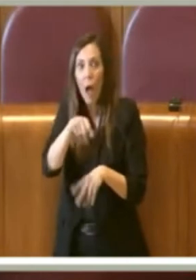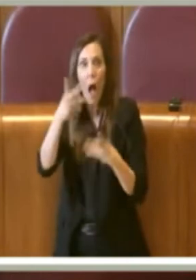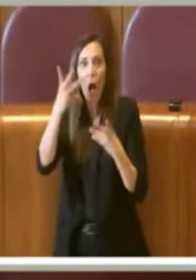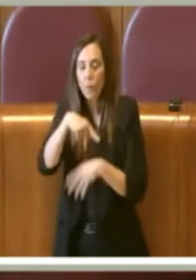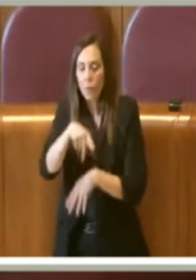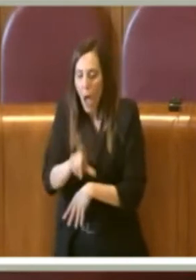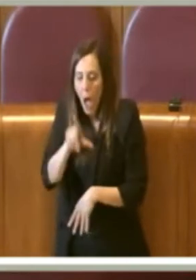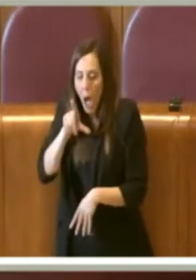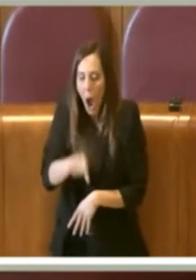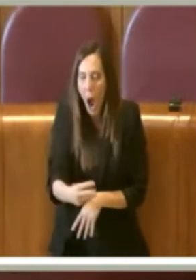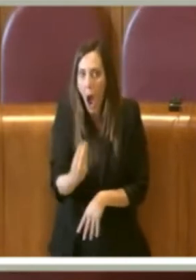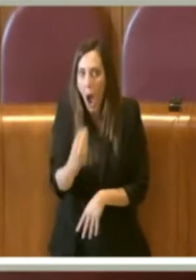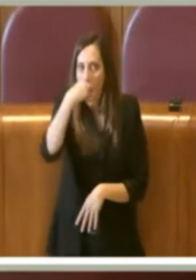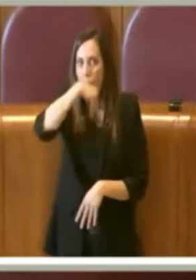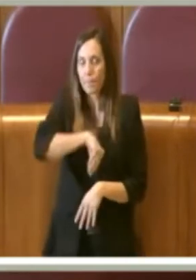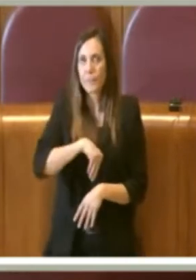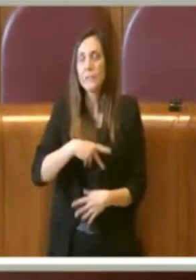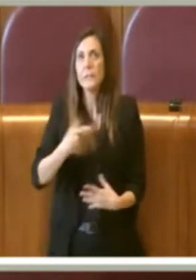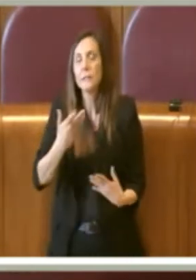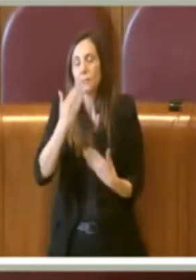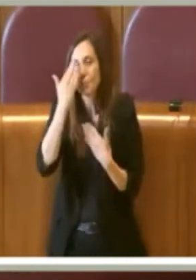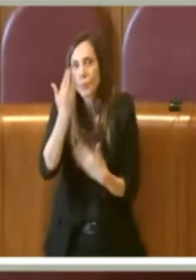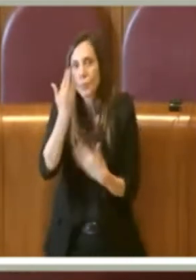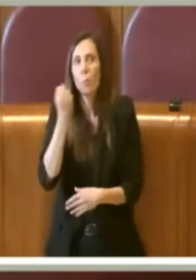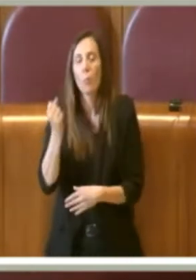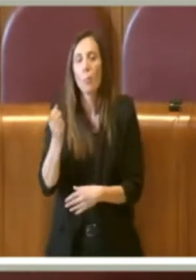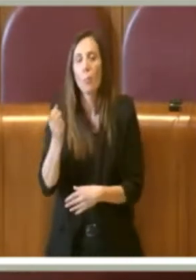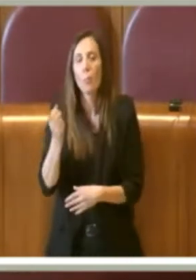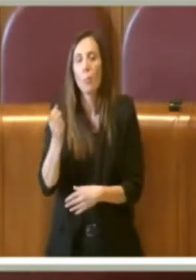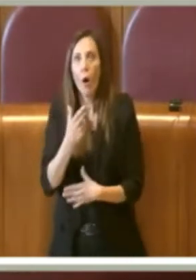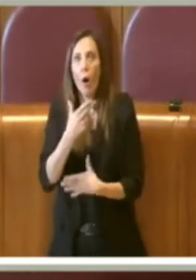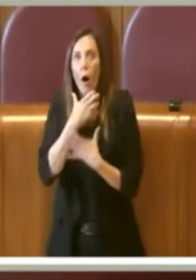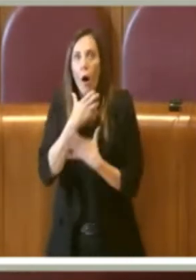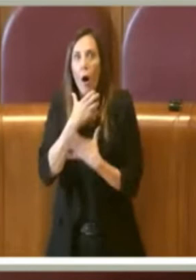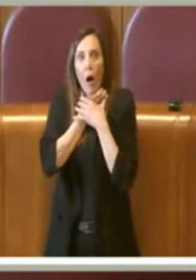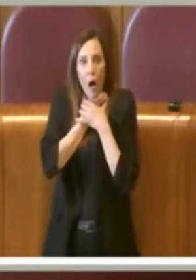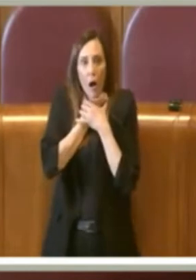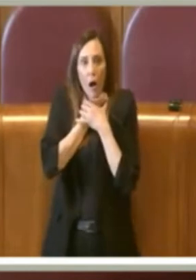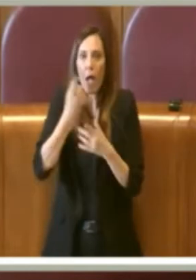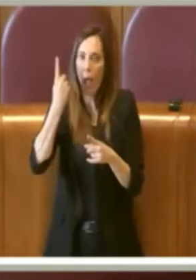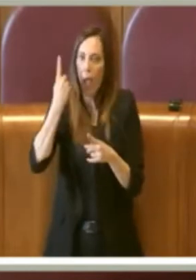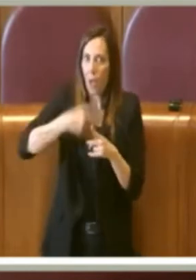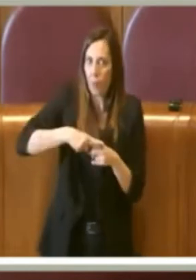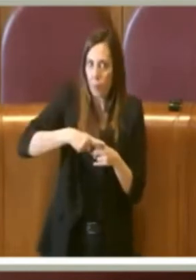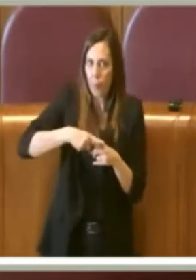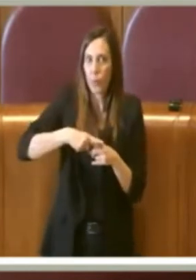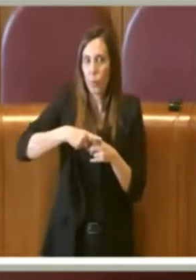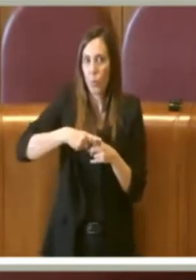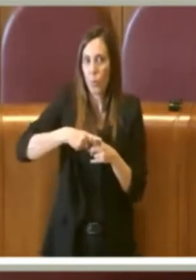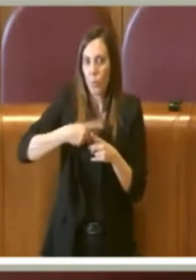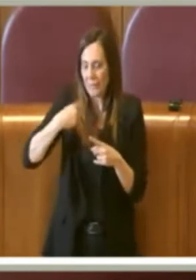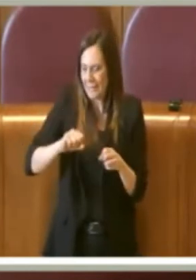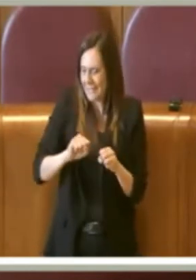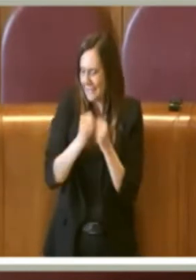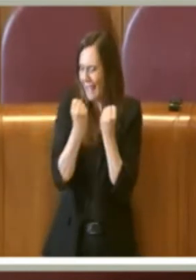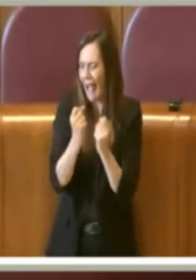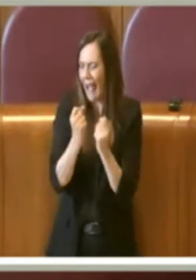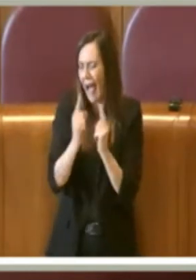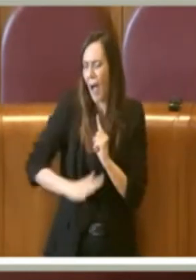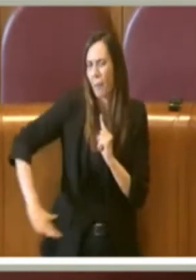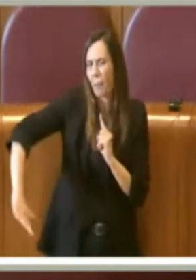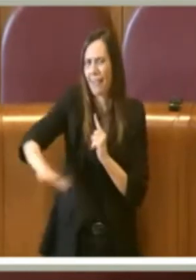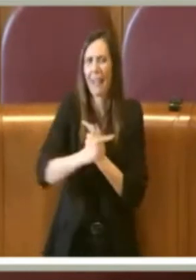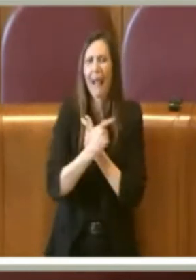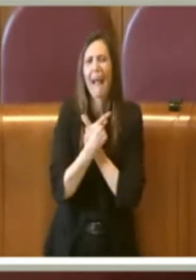queste mascherine purtroppo muoiono soffocati, oltre ovviamente a scatenare un danno ambientale non